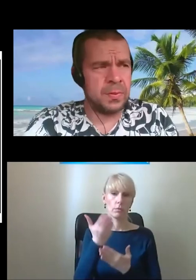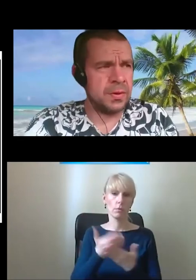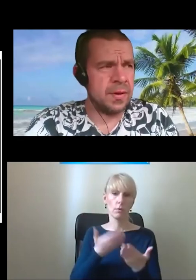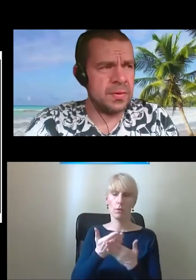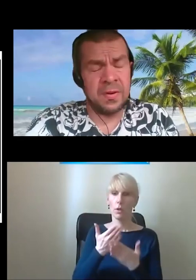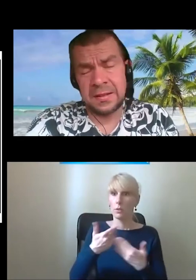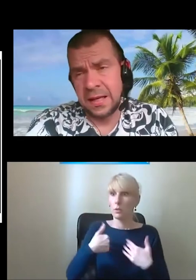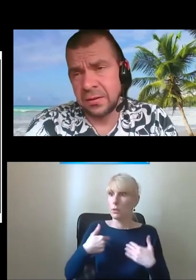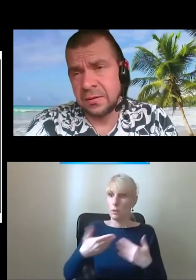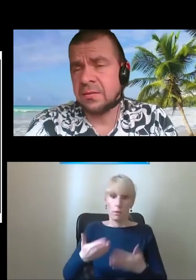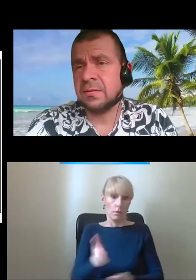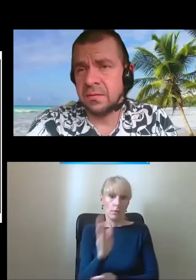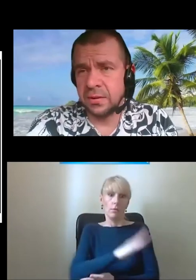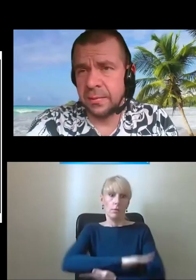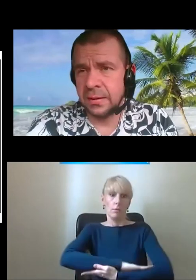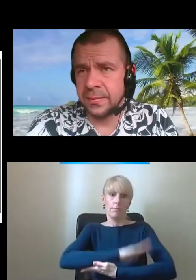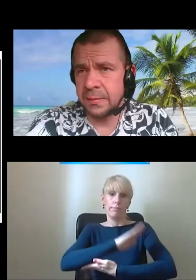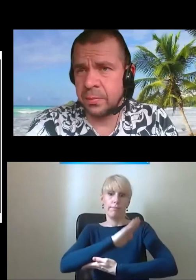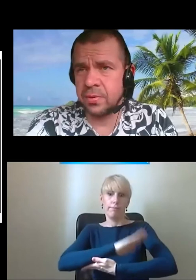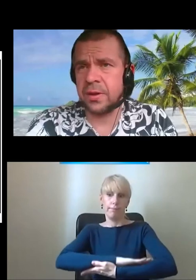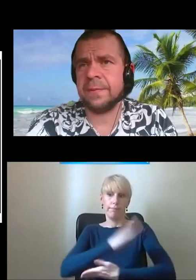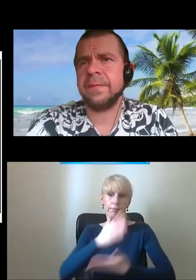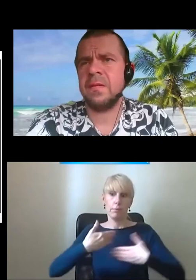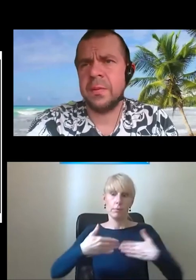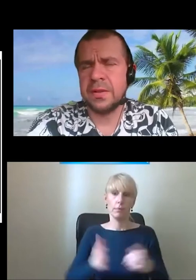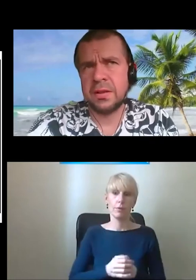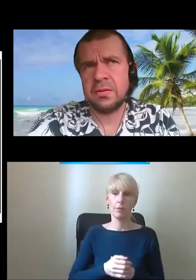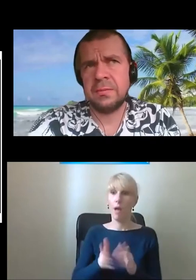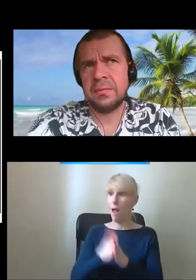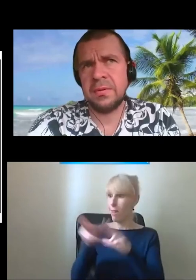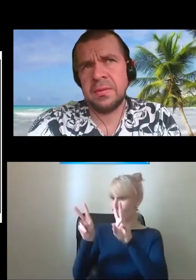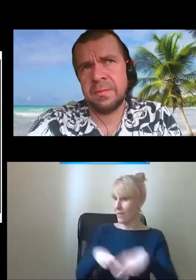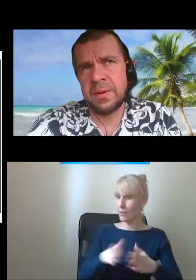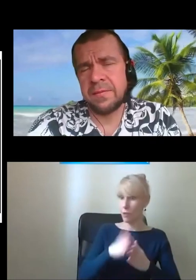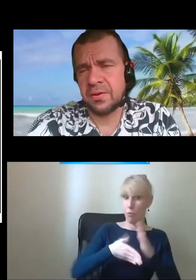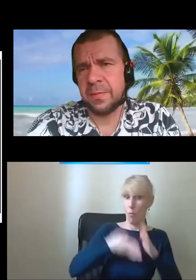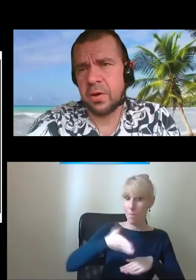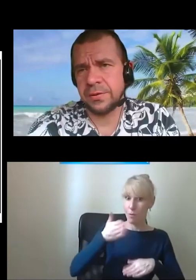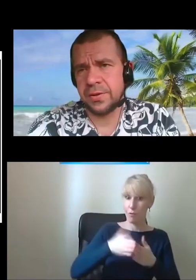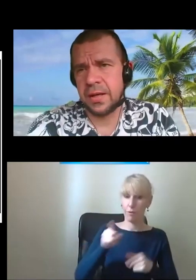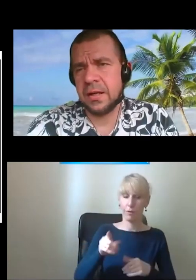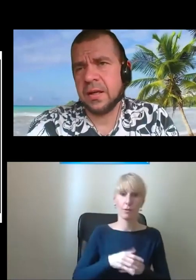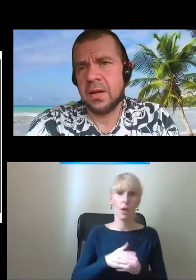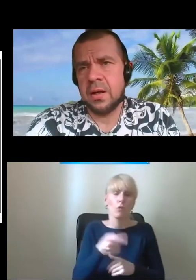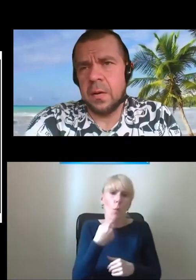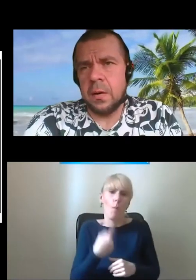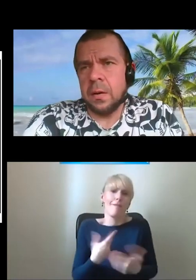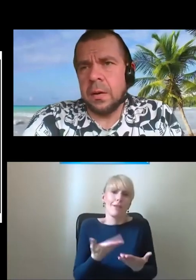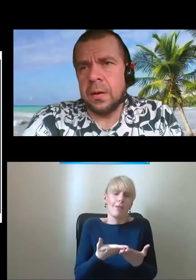otworzyć, ponieważ wracając notabene tym samym pociągiem, powiedziano nam jakby prawie, że wprost, że,